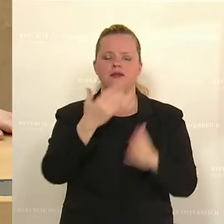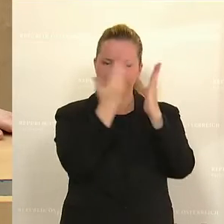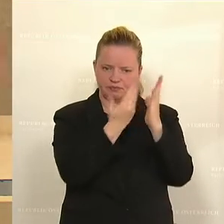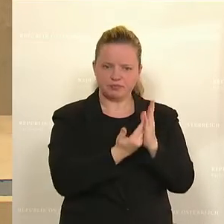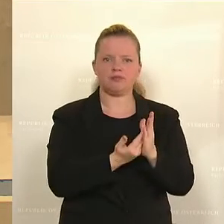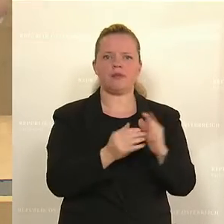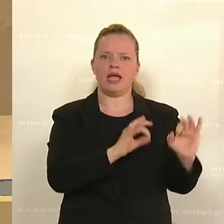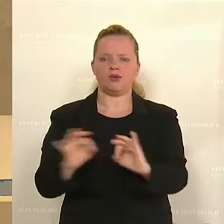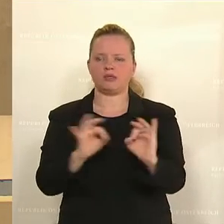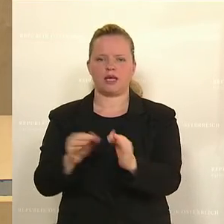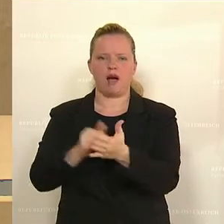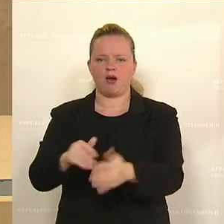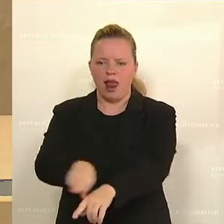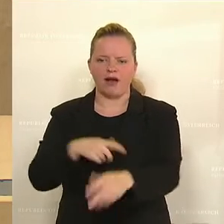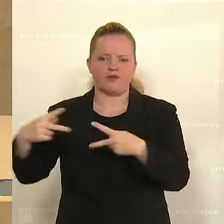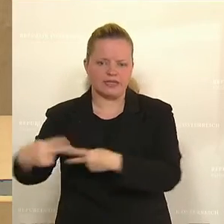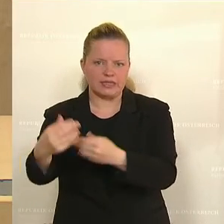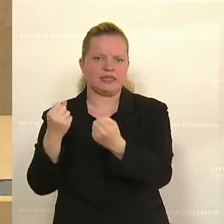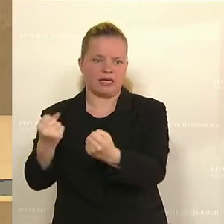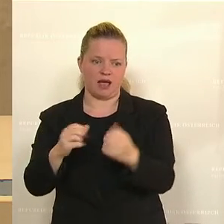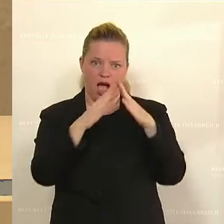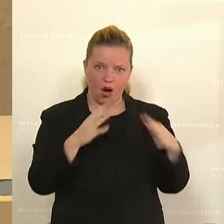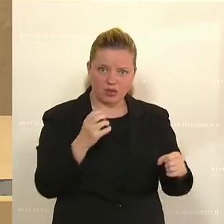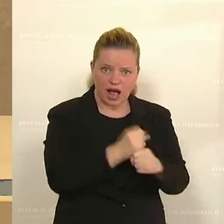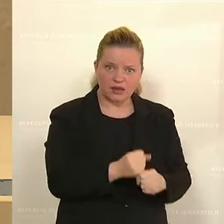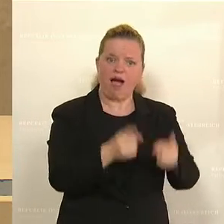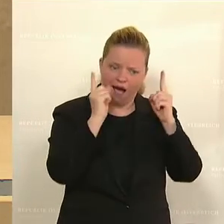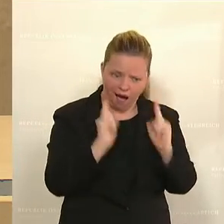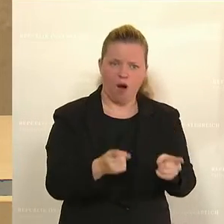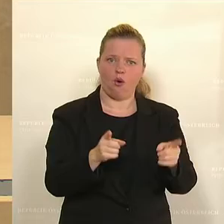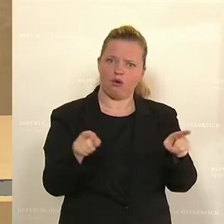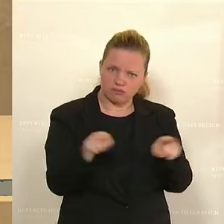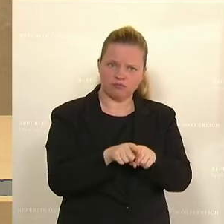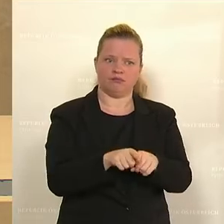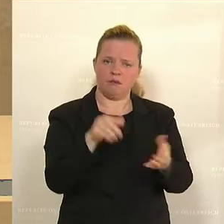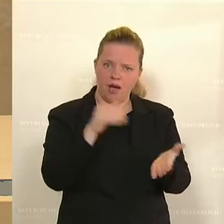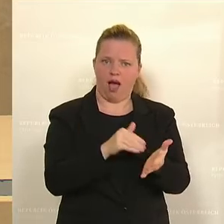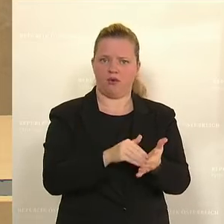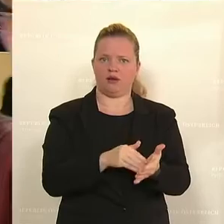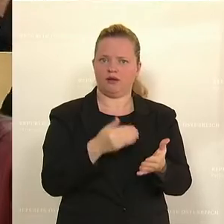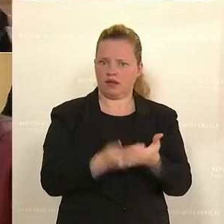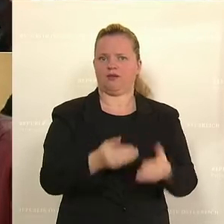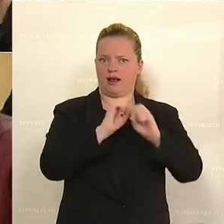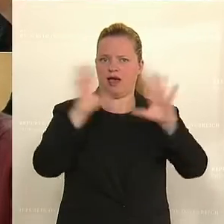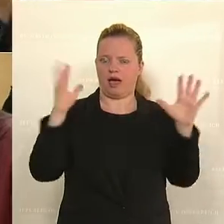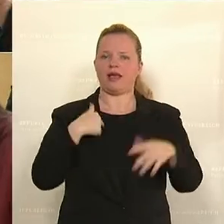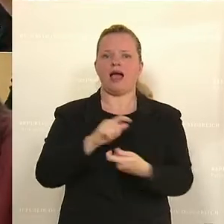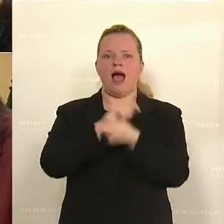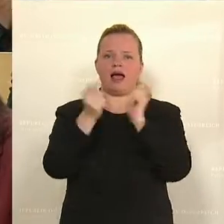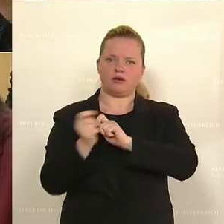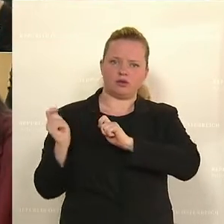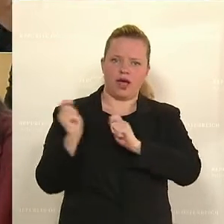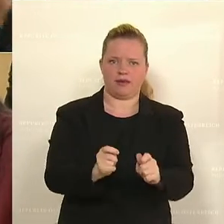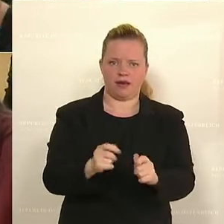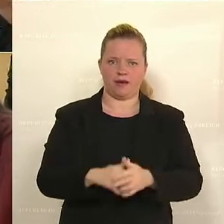langfristige Sicherheit. Für die Haushalte braucht es die auch ganz klar. Und deshalb bringe ich den Abwanderungsantrag